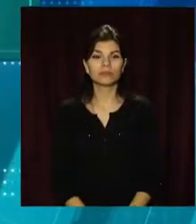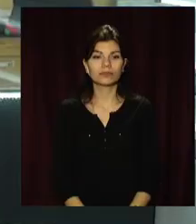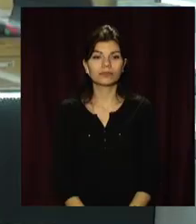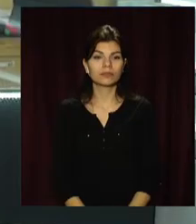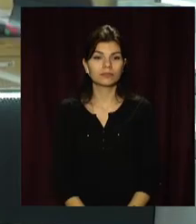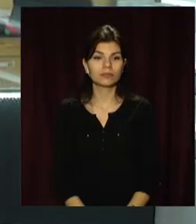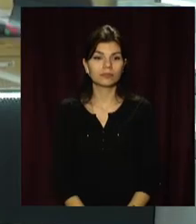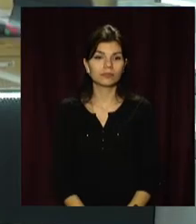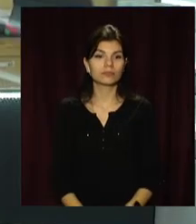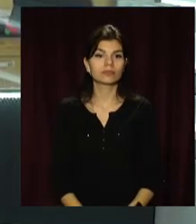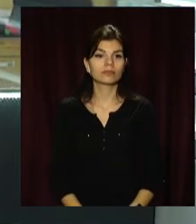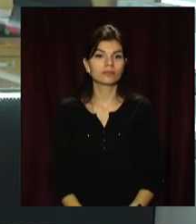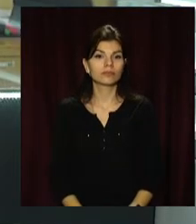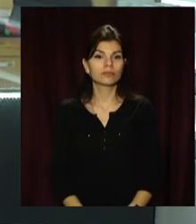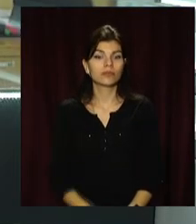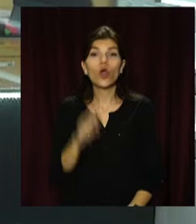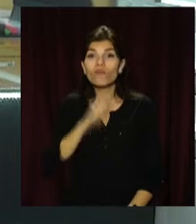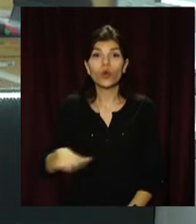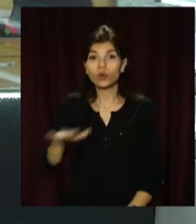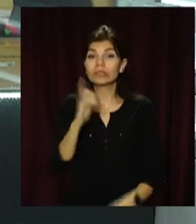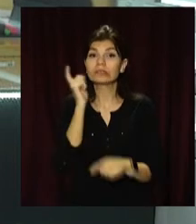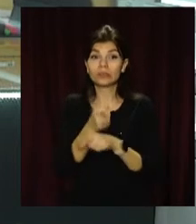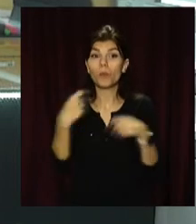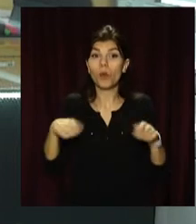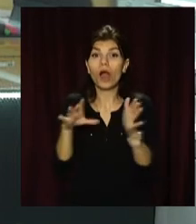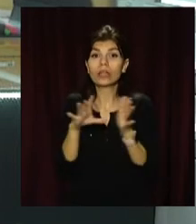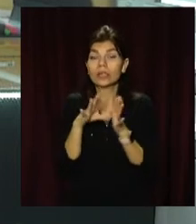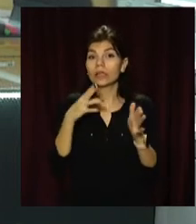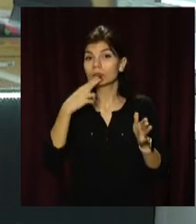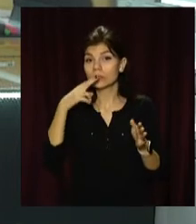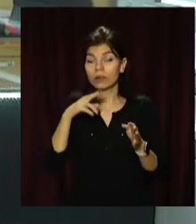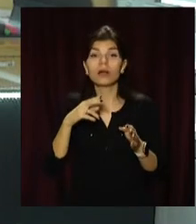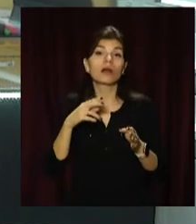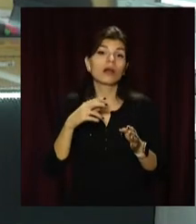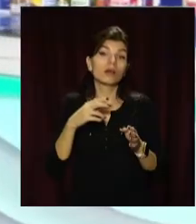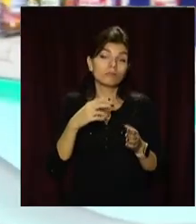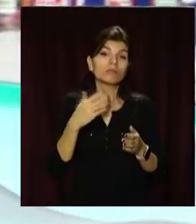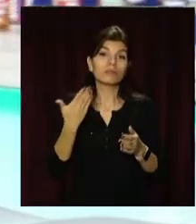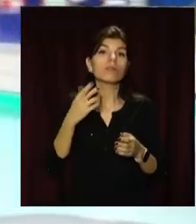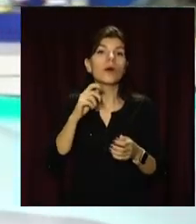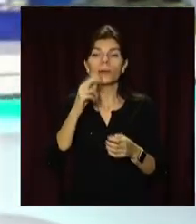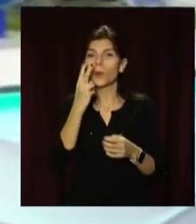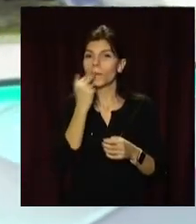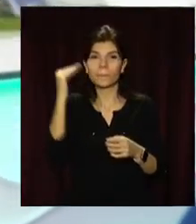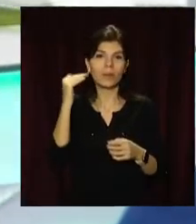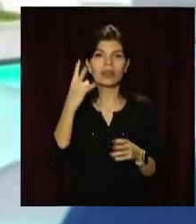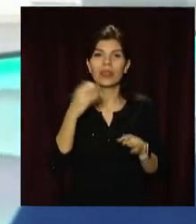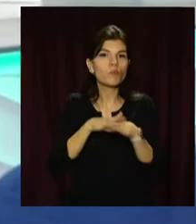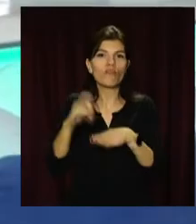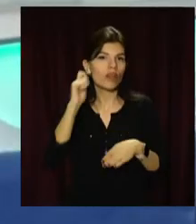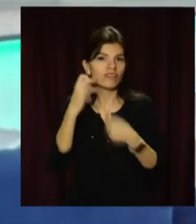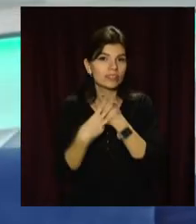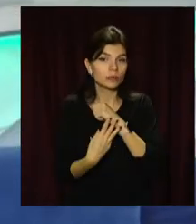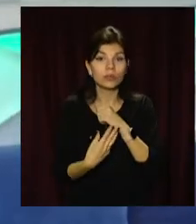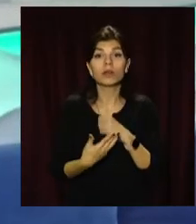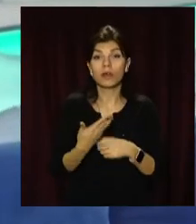В Україні заборонять продаж електронних сигарет неповнолітнім. Таке рішення підтримали 309 народних обранців. Закон почне працювати